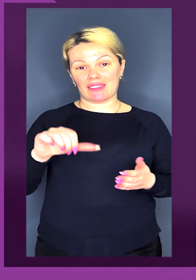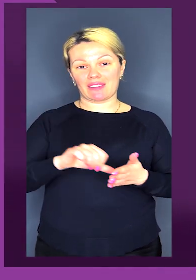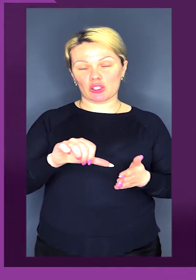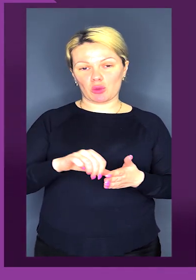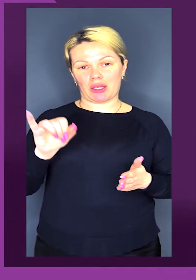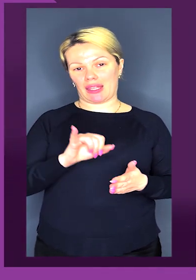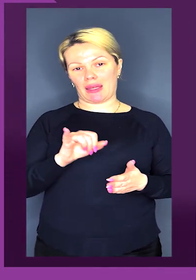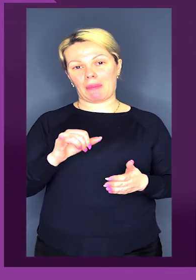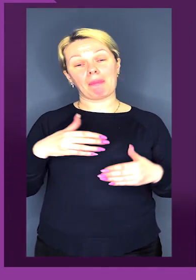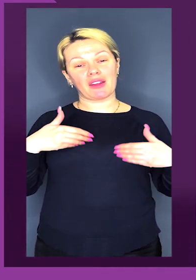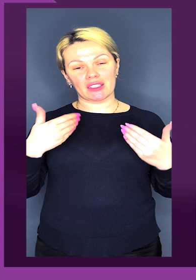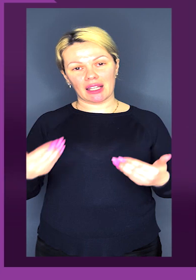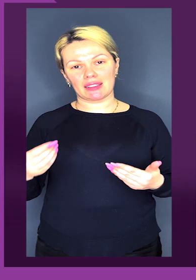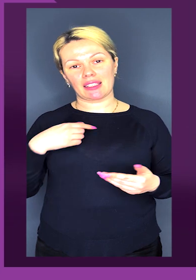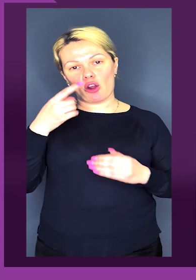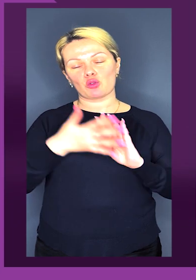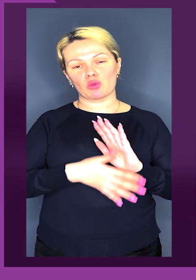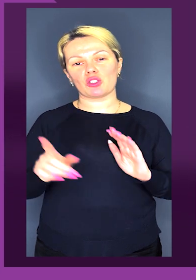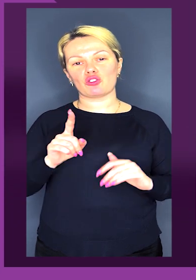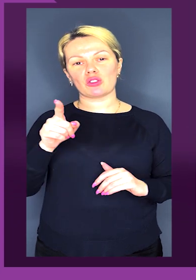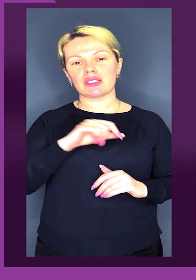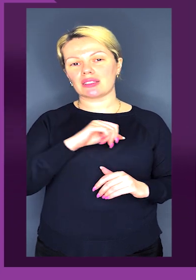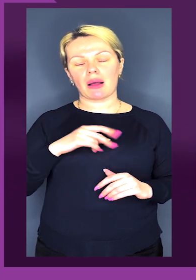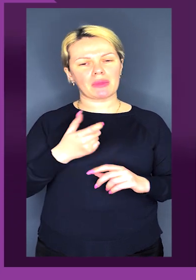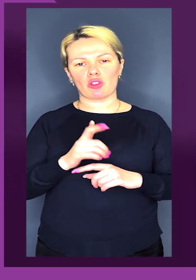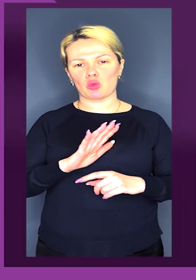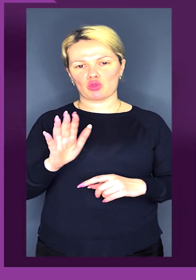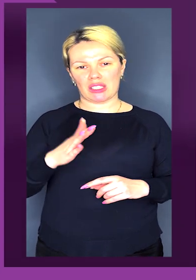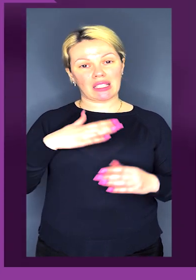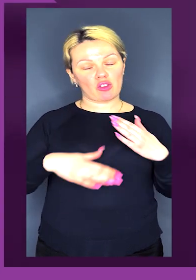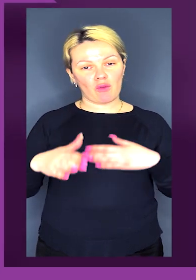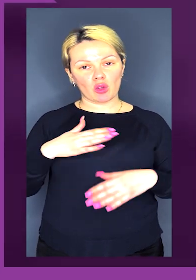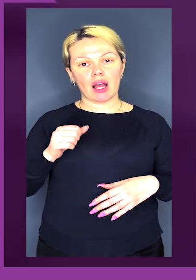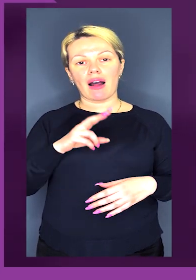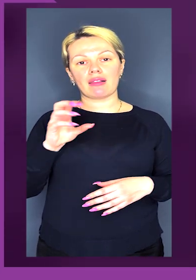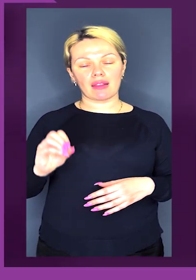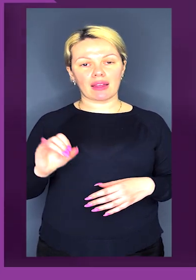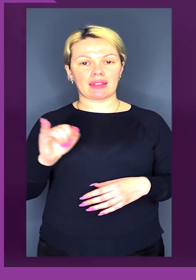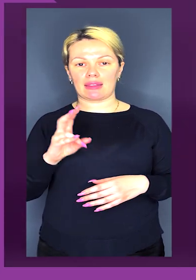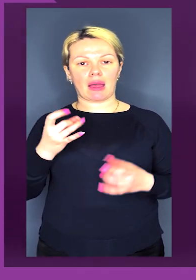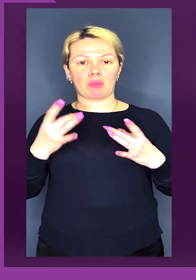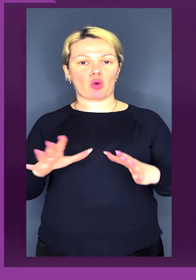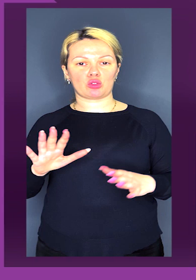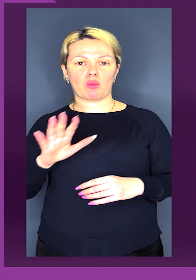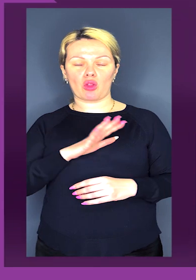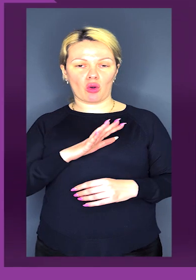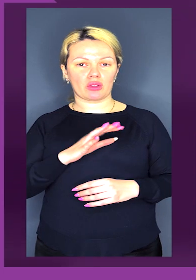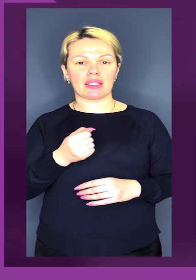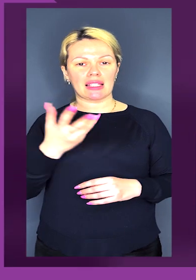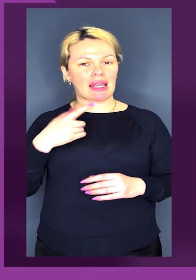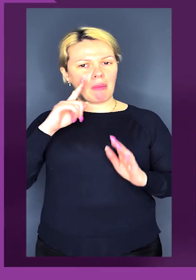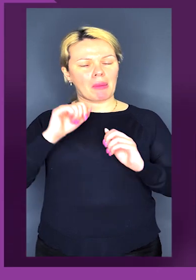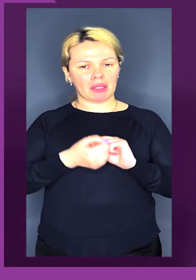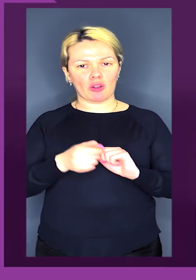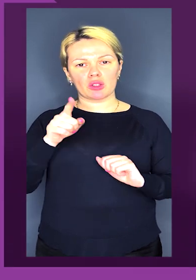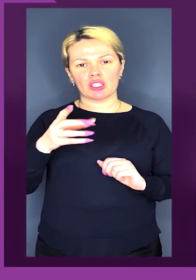твої виступи, привітати, хоча я розумію, що ти сам не дуже задоволений, але ж і не просто було, наскільки